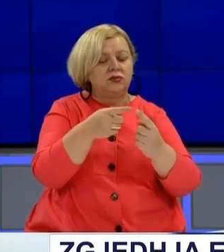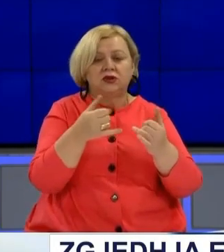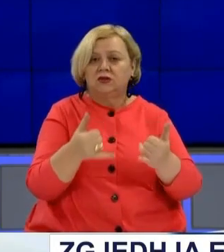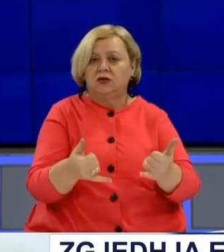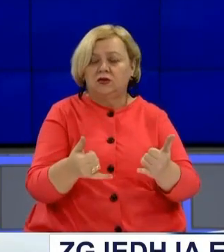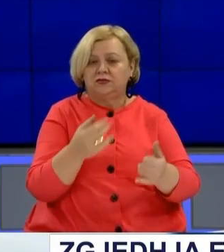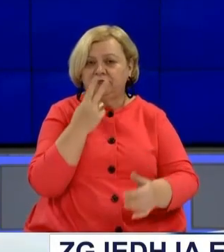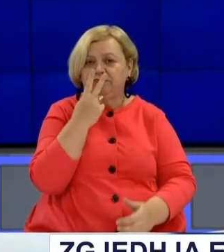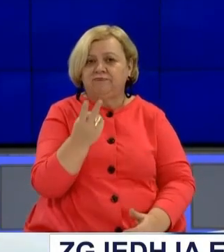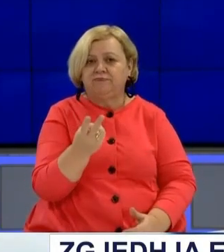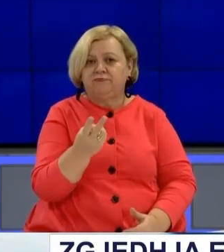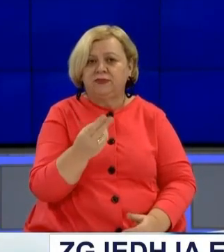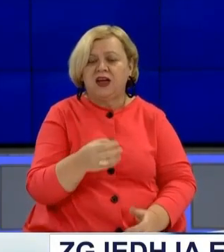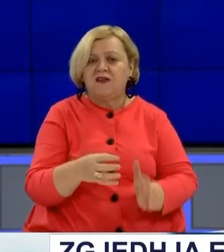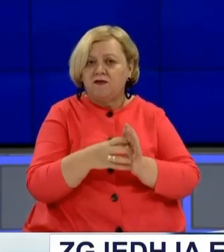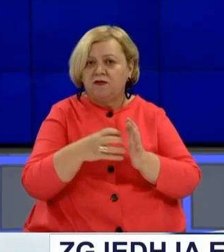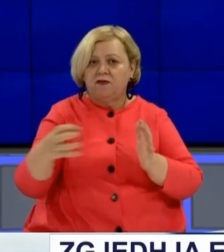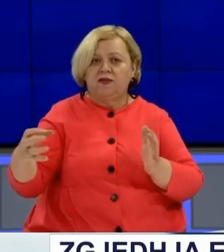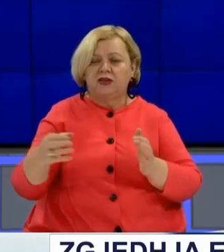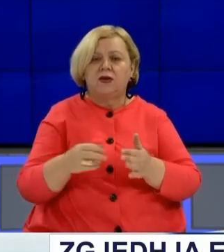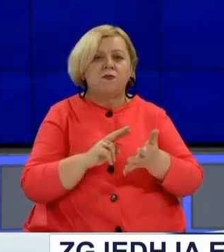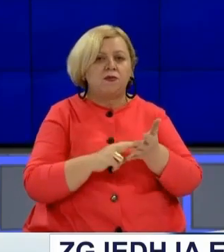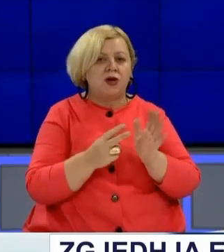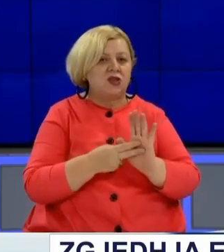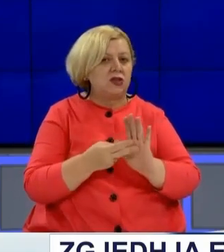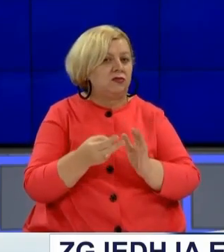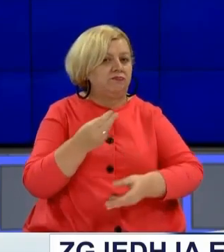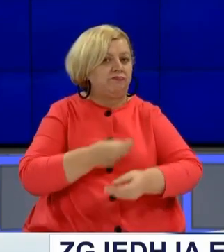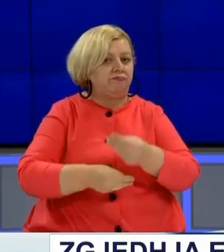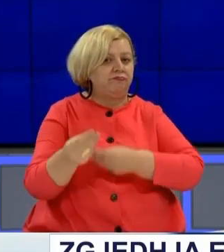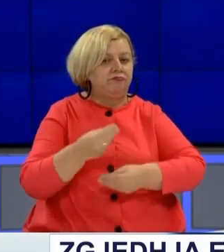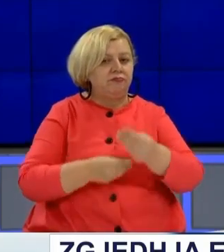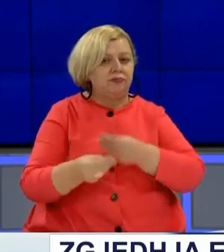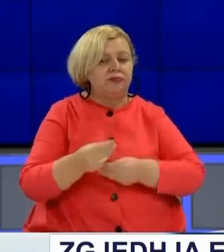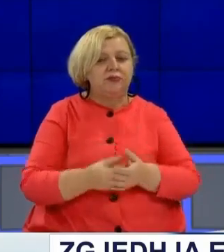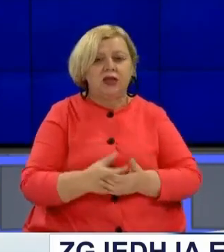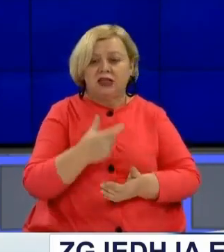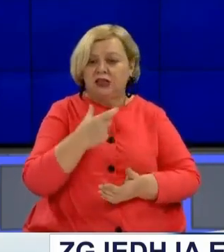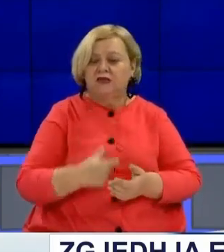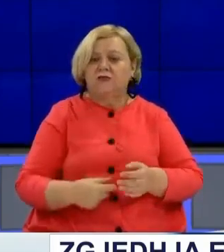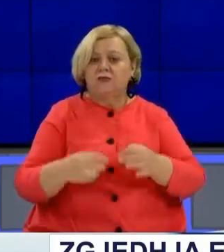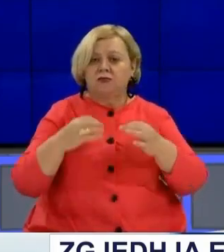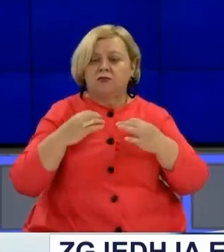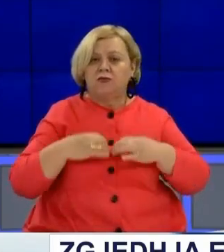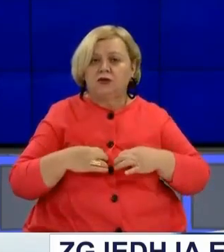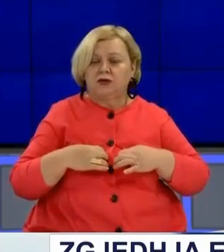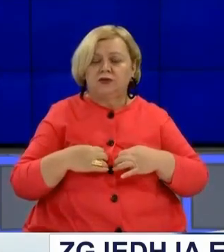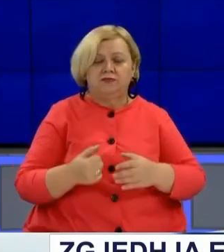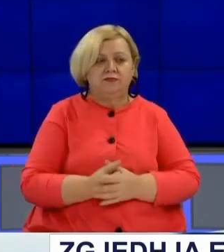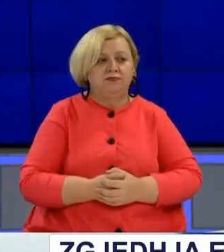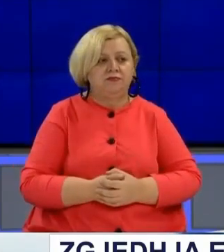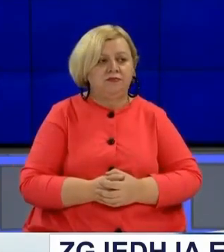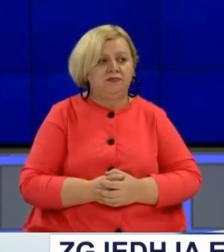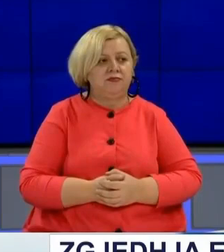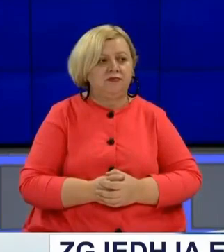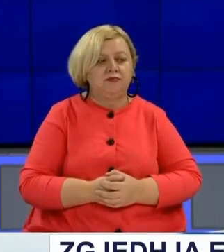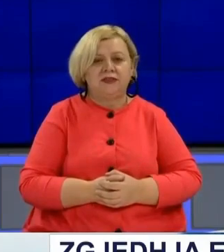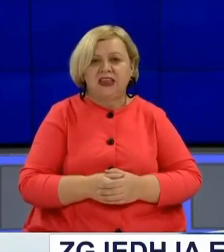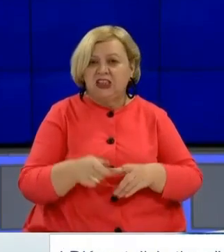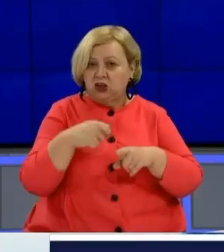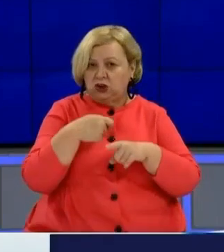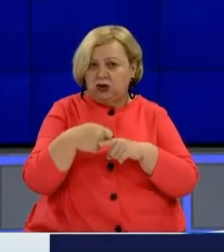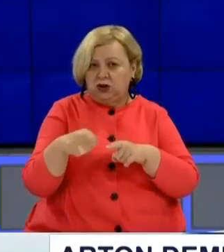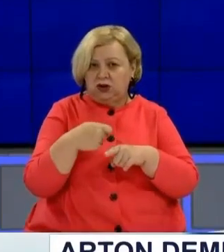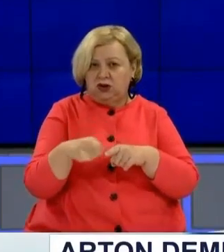tash edhe vazhdimin e politike së pazare dhe prej postit të presidentit. Dhe duke marë prasysh që qëllë si i zjedhës